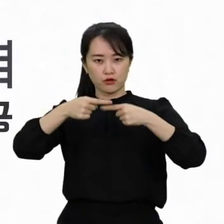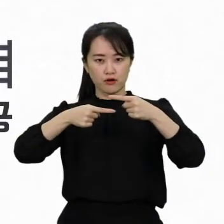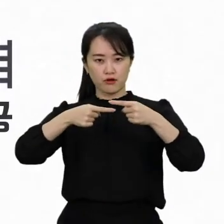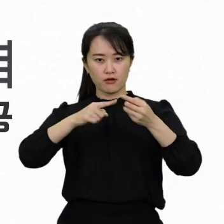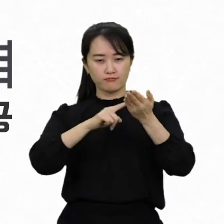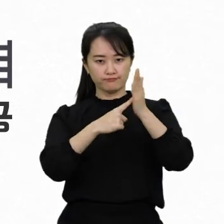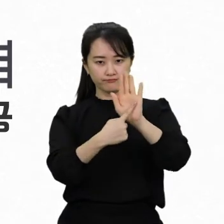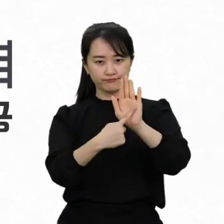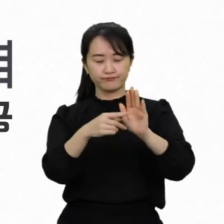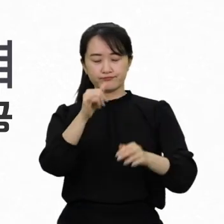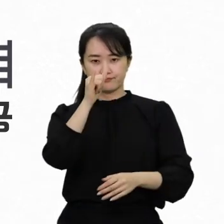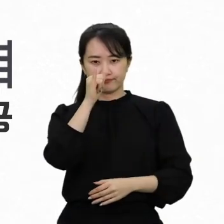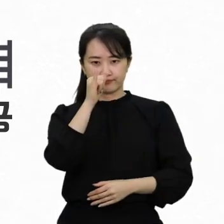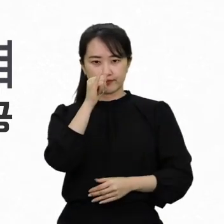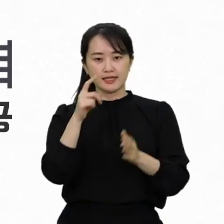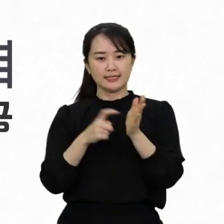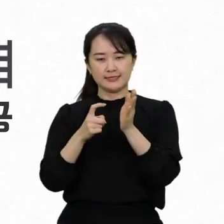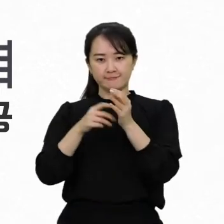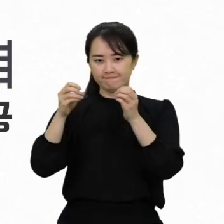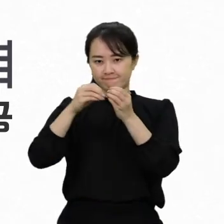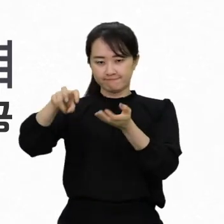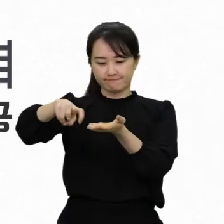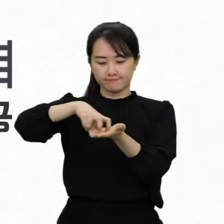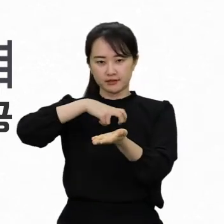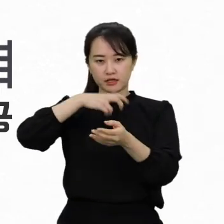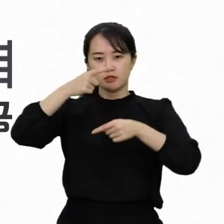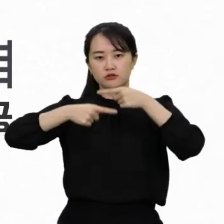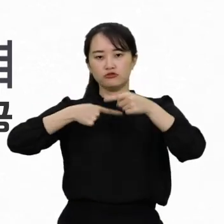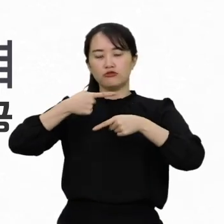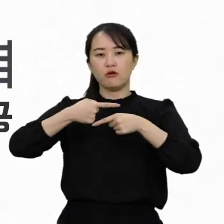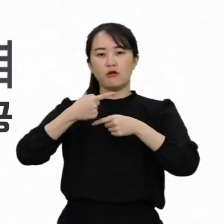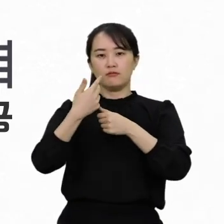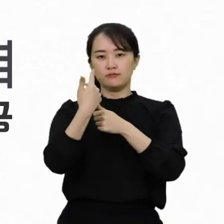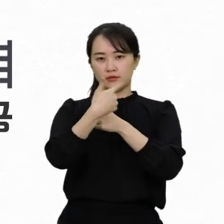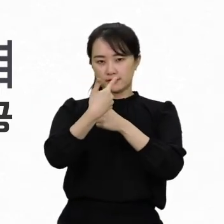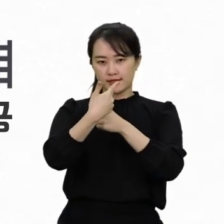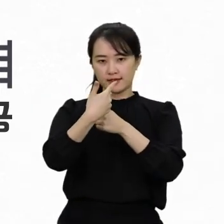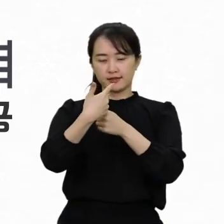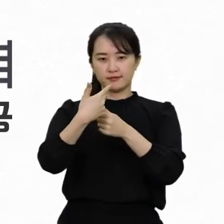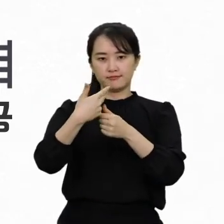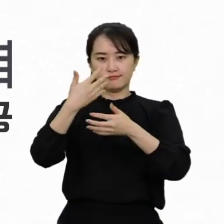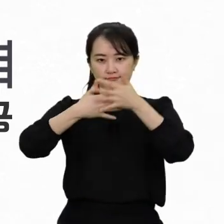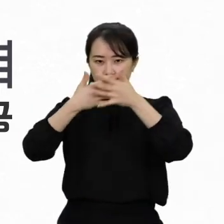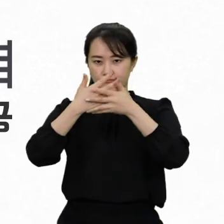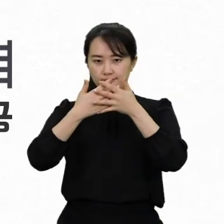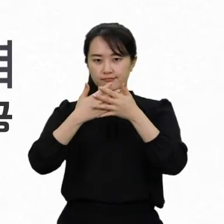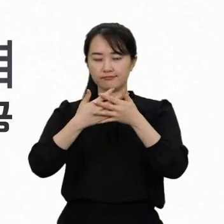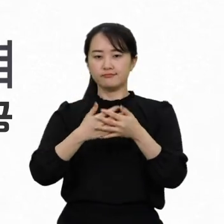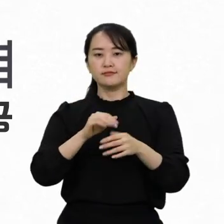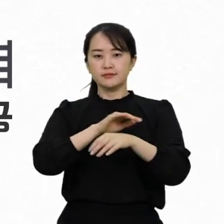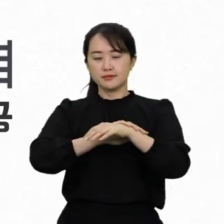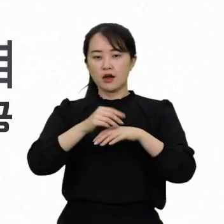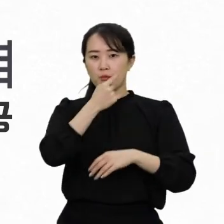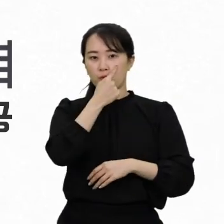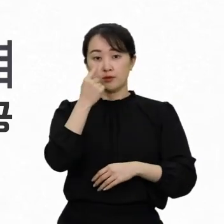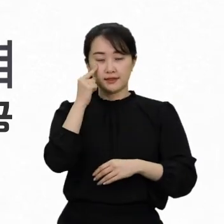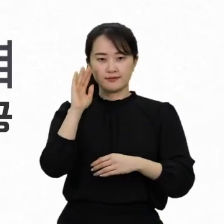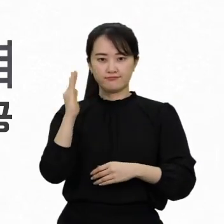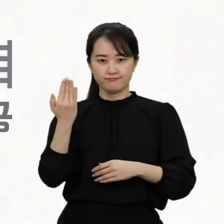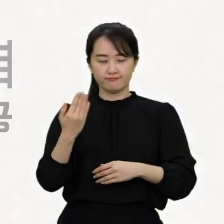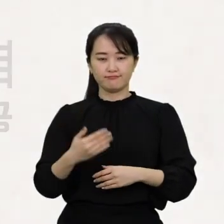긴급재난문자도 수어 동영상으로 제공하고 있어 정보에 대한 접근성이 잘 보장되고 있는데요.